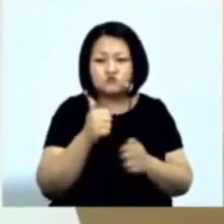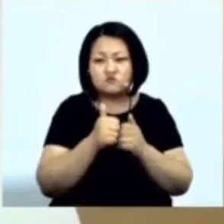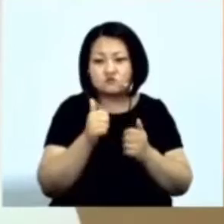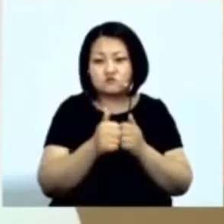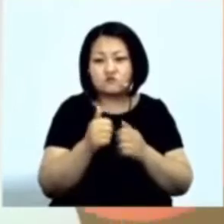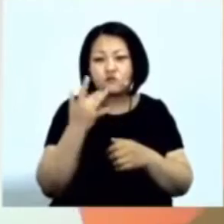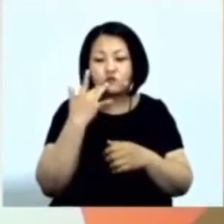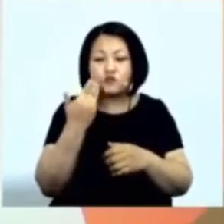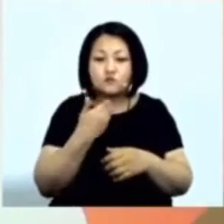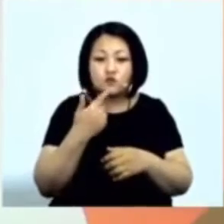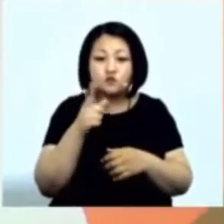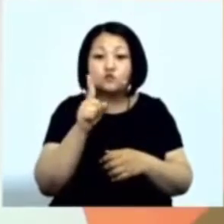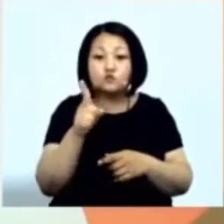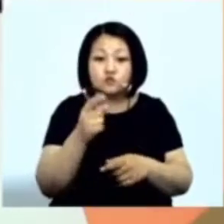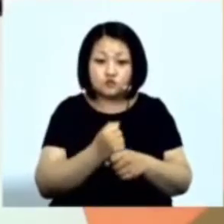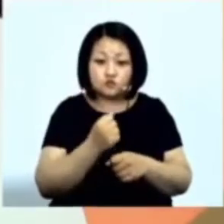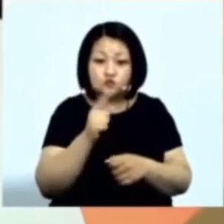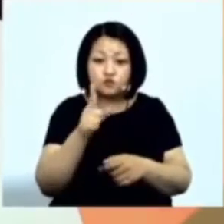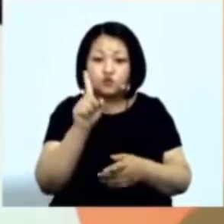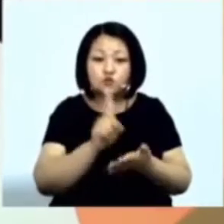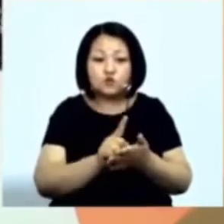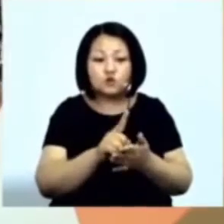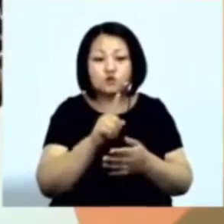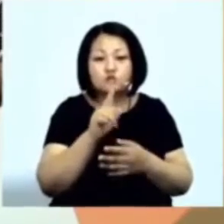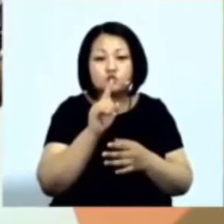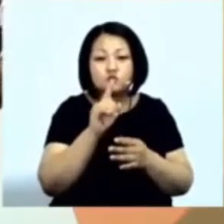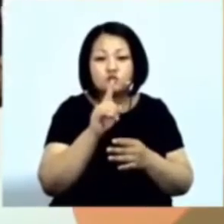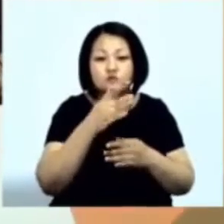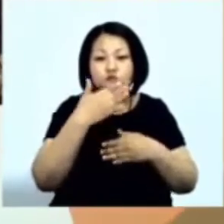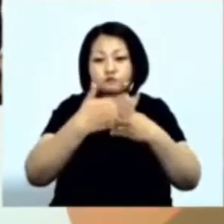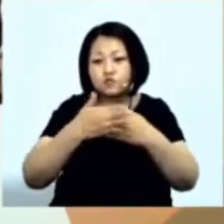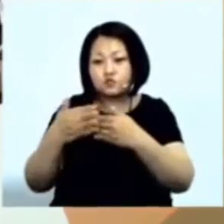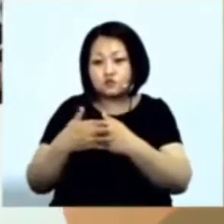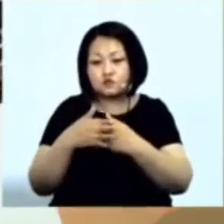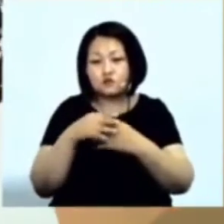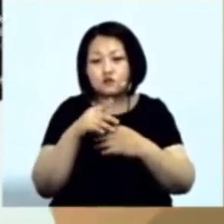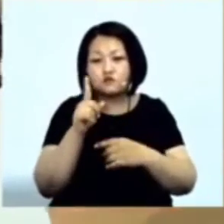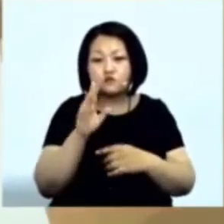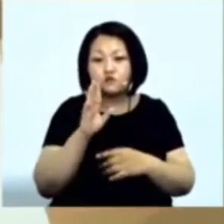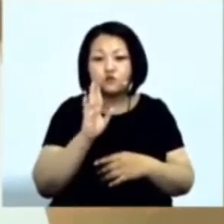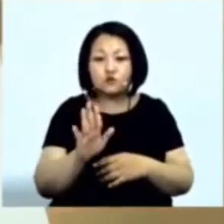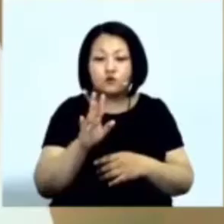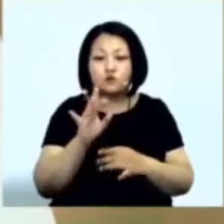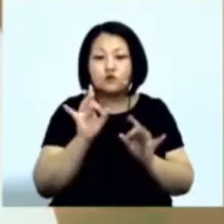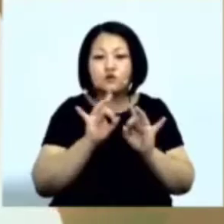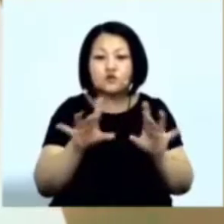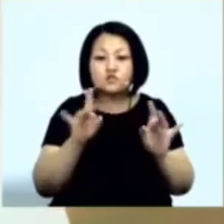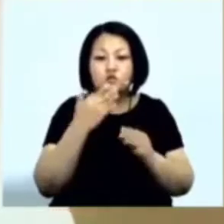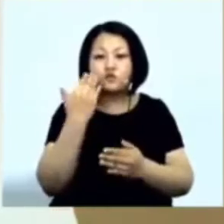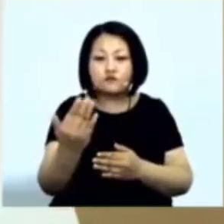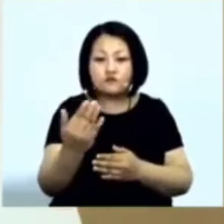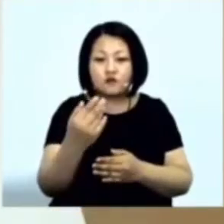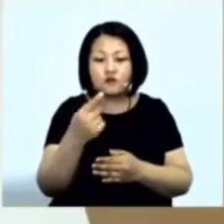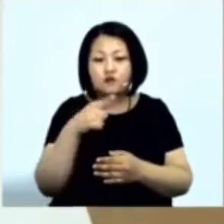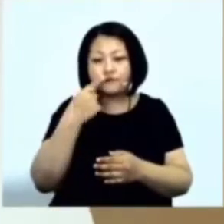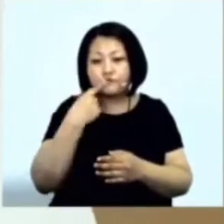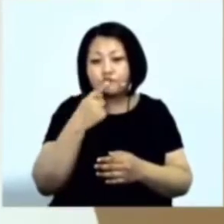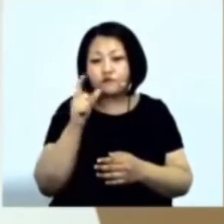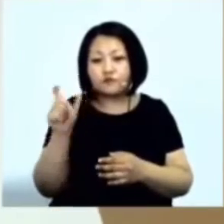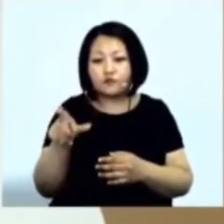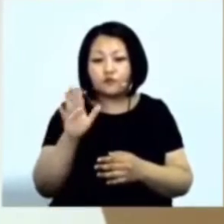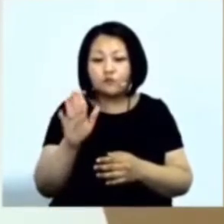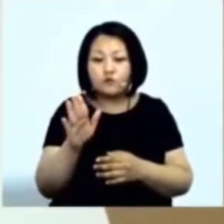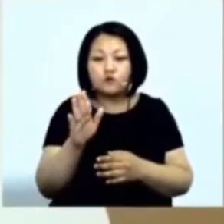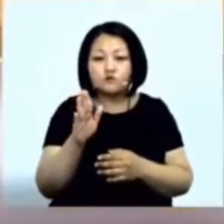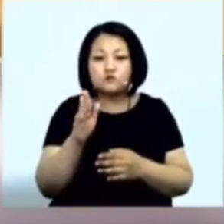должен делать? Ты должен прикасаться Ты должен прикасаться Потому что только речь Только твоя речь Может подвинуть человека К